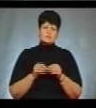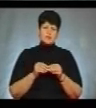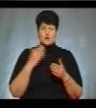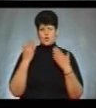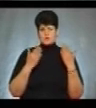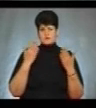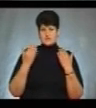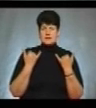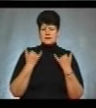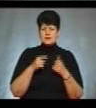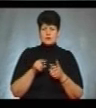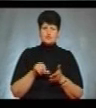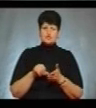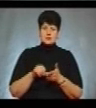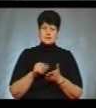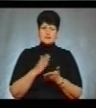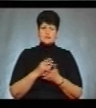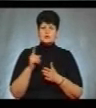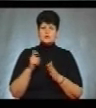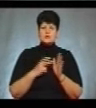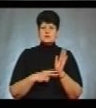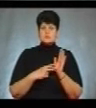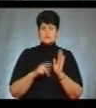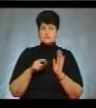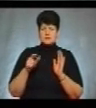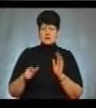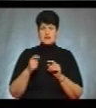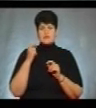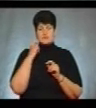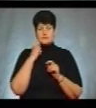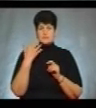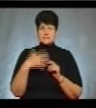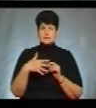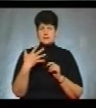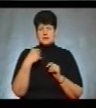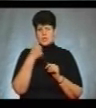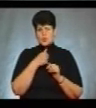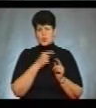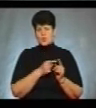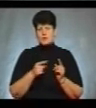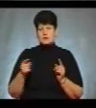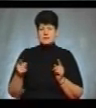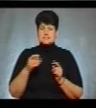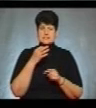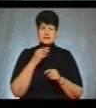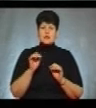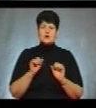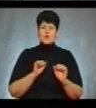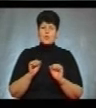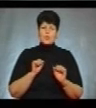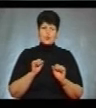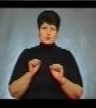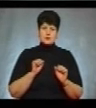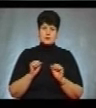дозвілля. Нині її учасниками є 170 осіб віком від 55 років, повідомила координатор соціальної ініціативи «Єднання